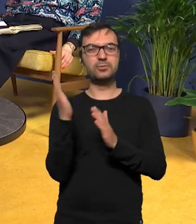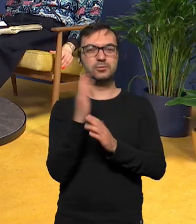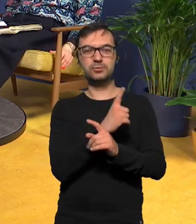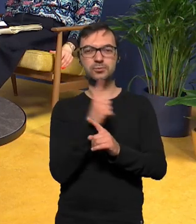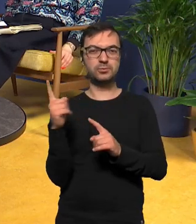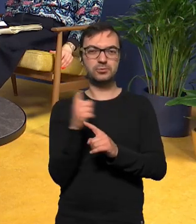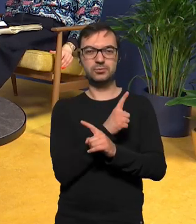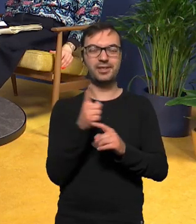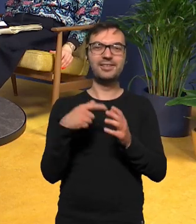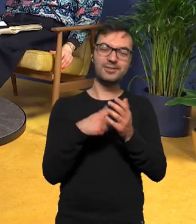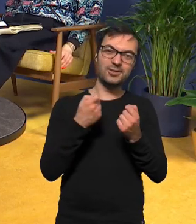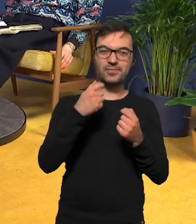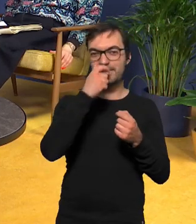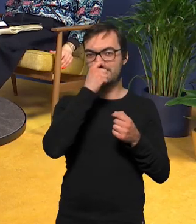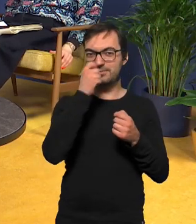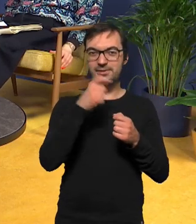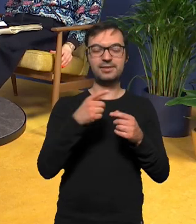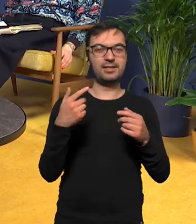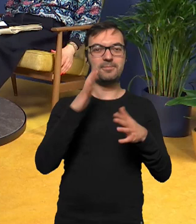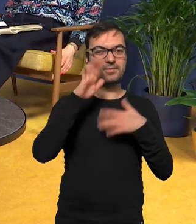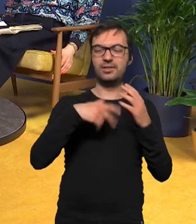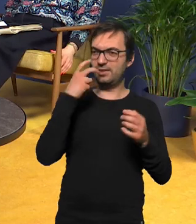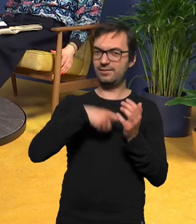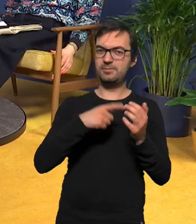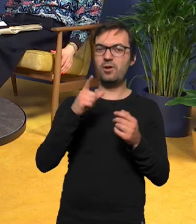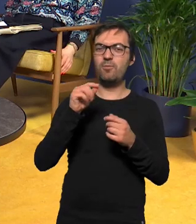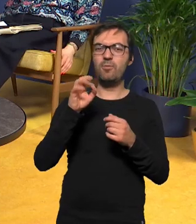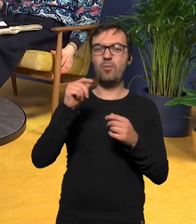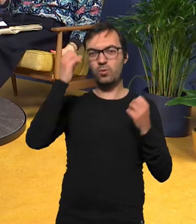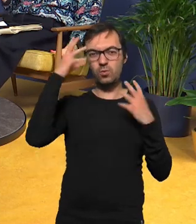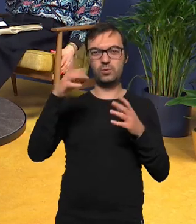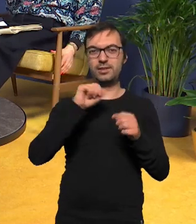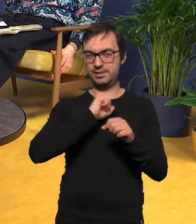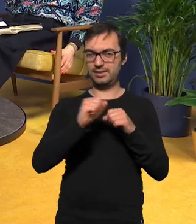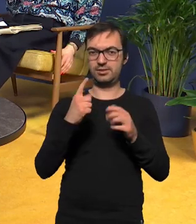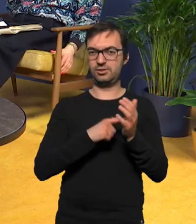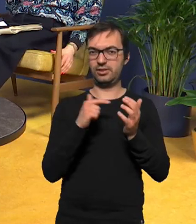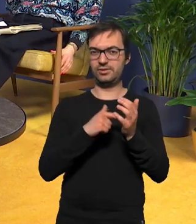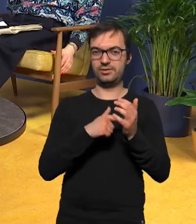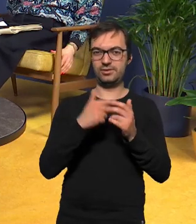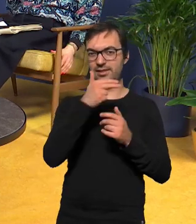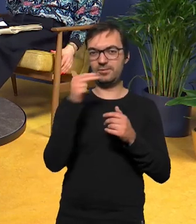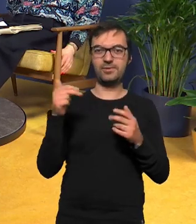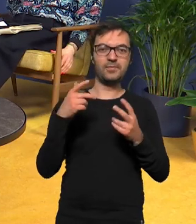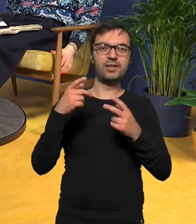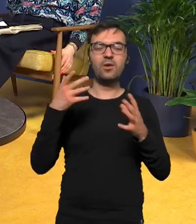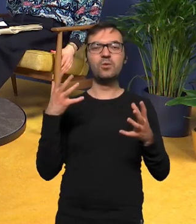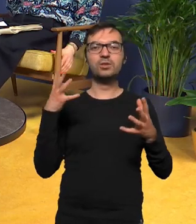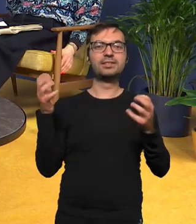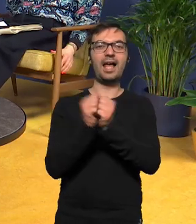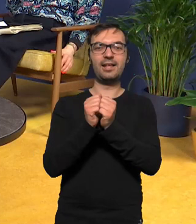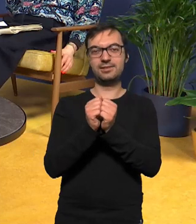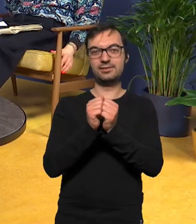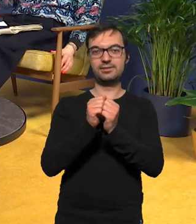śmietnikowe jest to eklektyczne to ciekawy wątek bo w popkulturze on się bardzo no pojawia właśnie takiego czegoś że złapania takiego sygnału